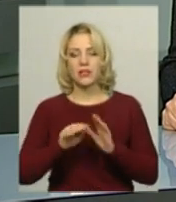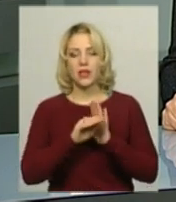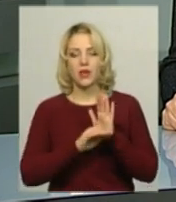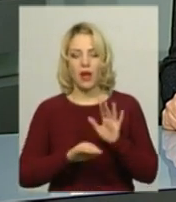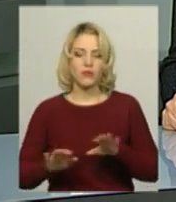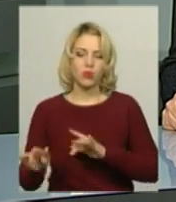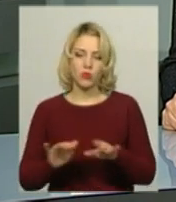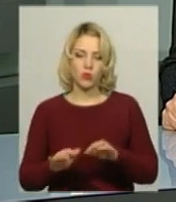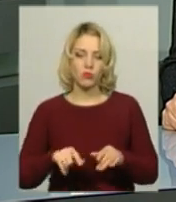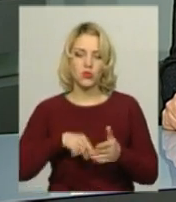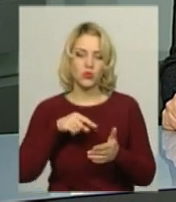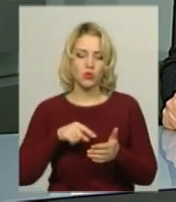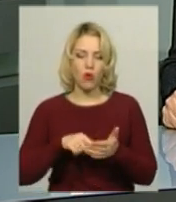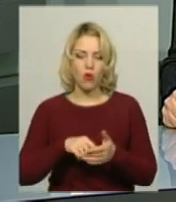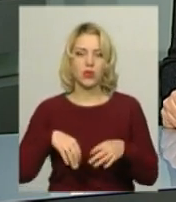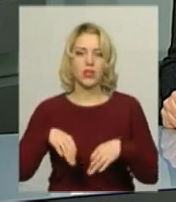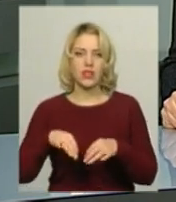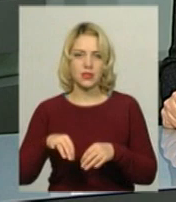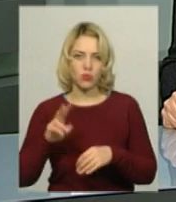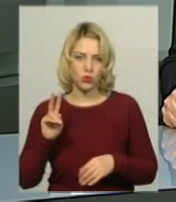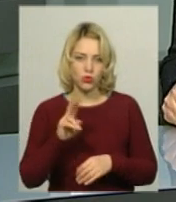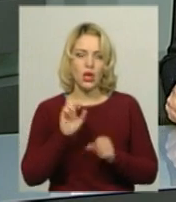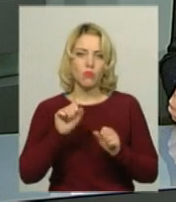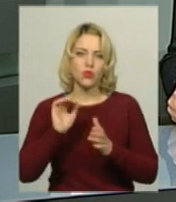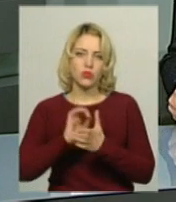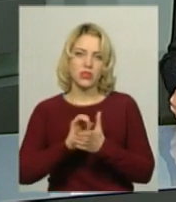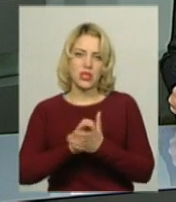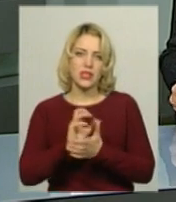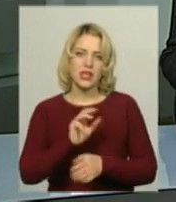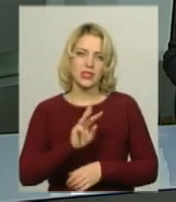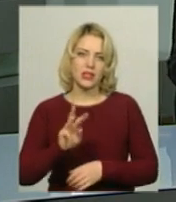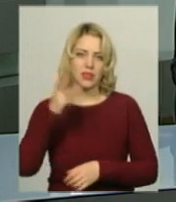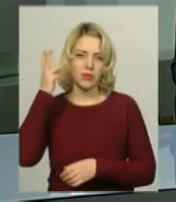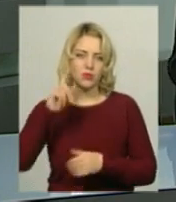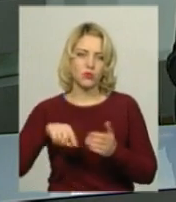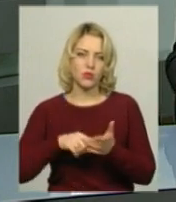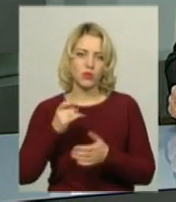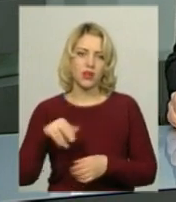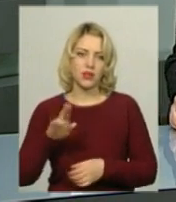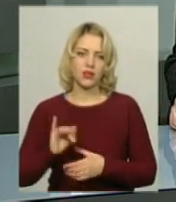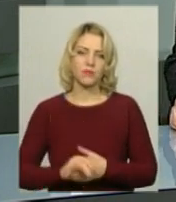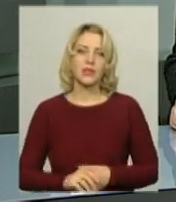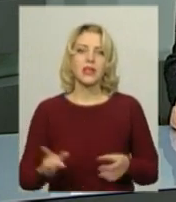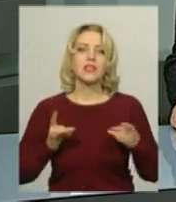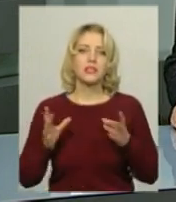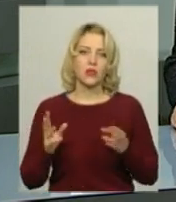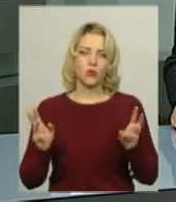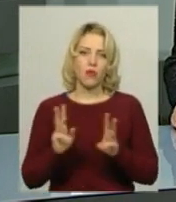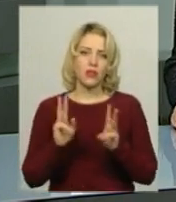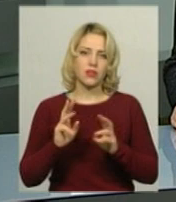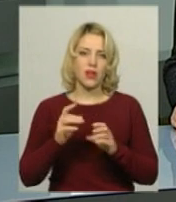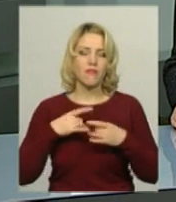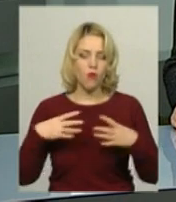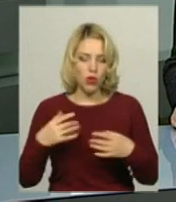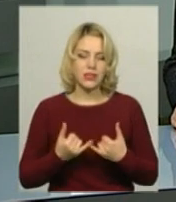міського комунального транспорту у нічний час можна ознайомитись на сайті Хмельницької міської ради. Святковий вогник для дітей з